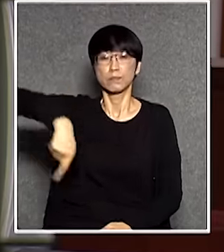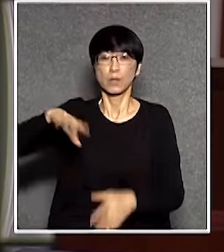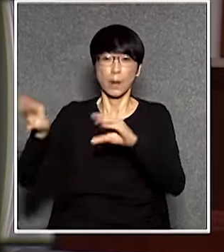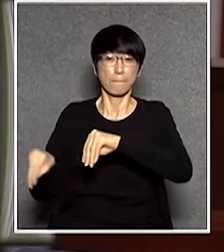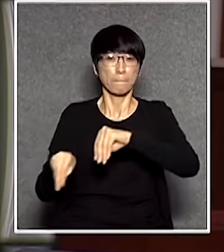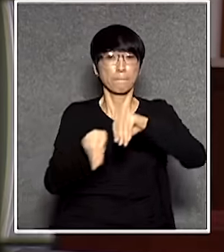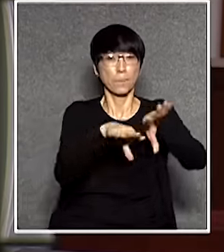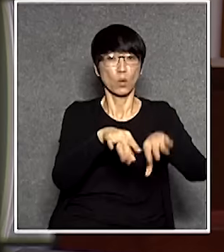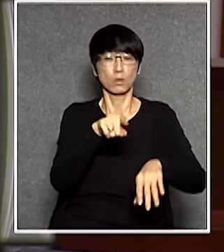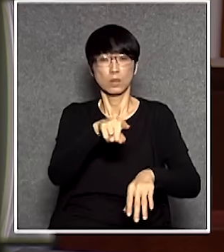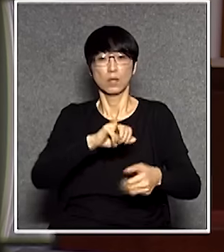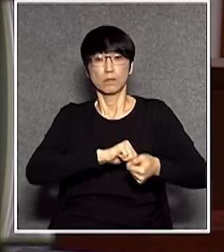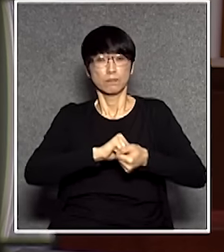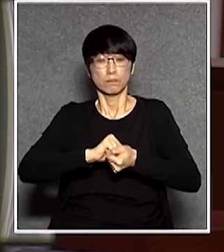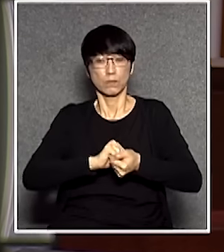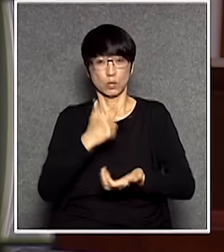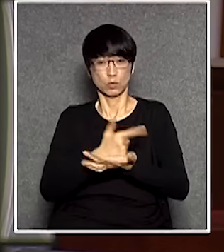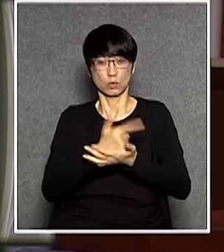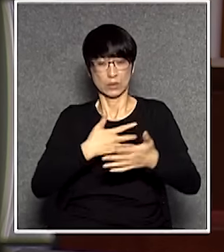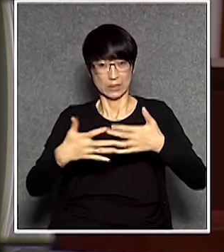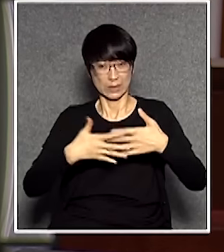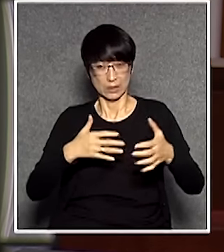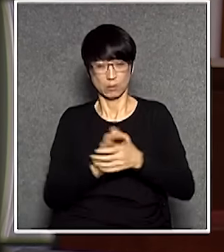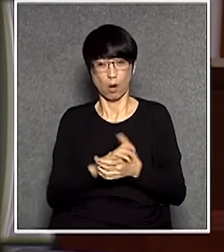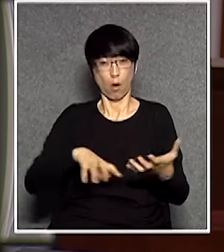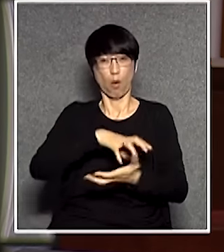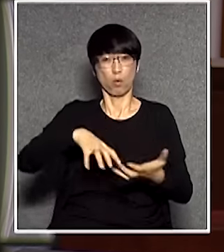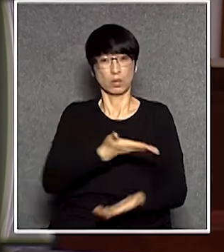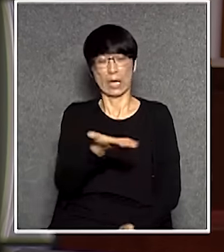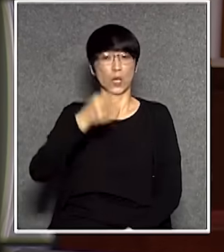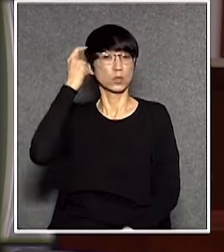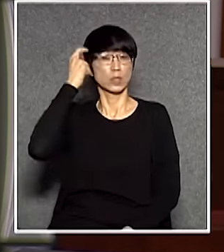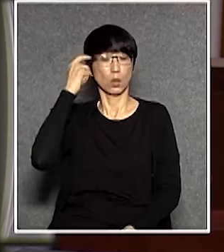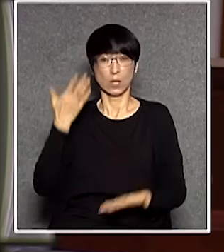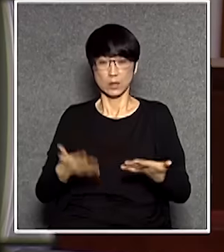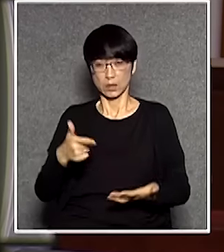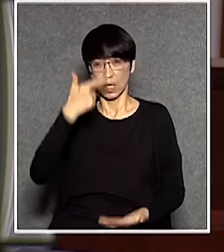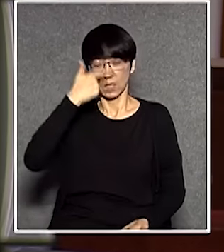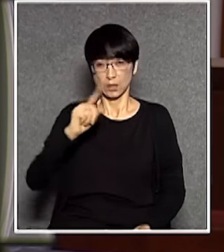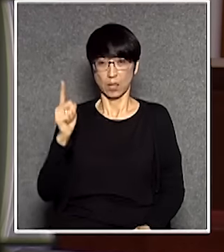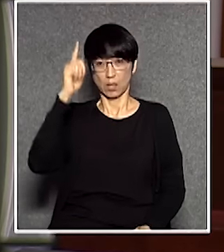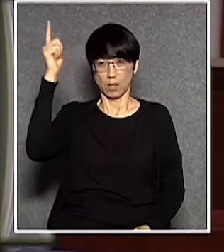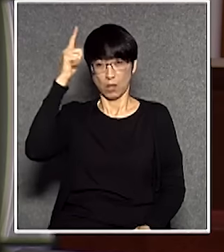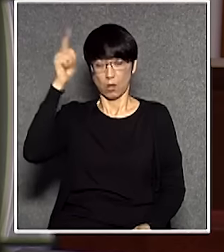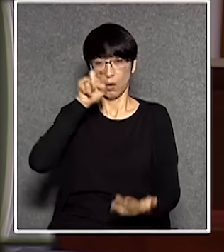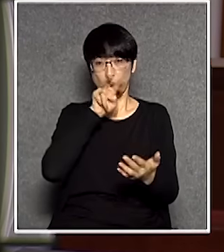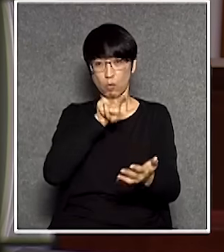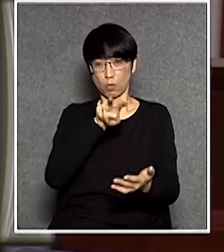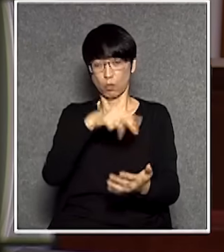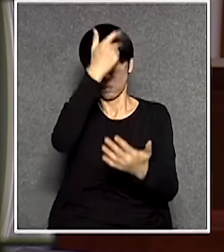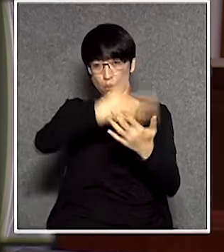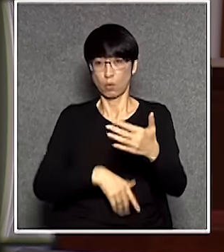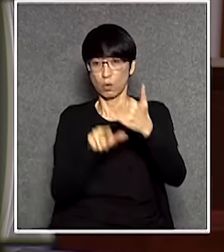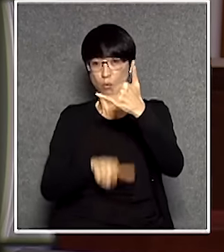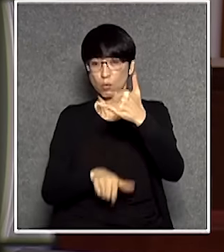都是一個很重要的事情搞到一鍋譜大家都知道你現在這個新空管系統你說從今年6月